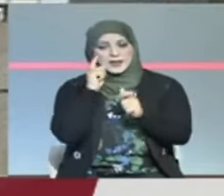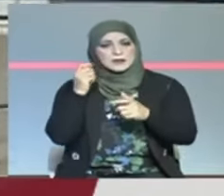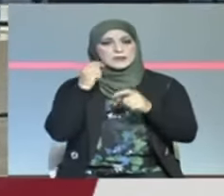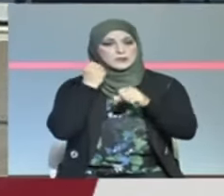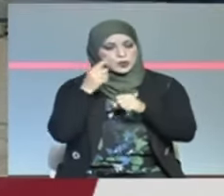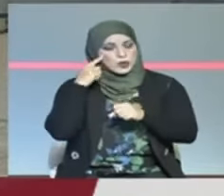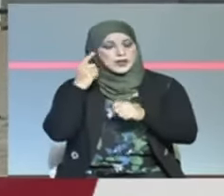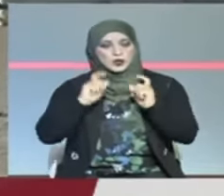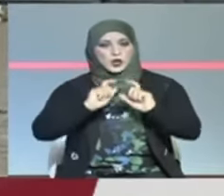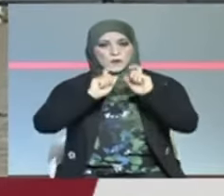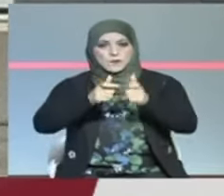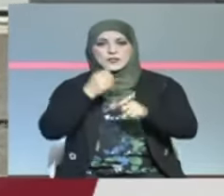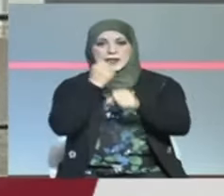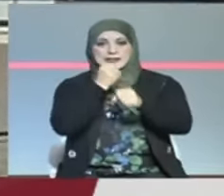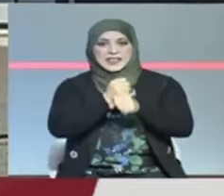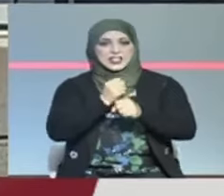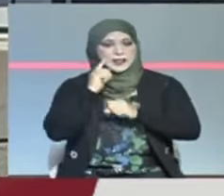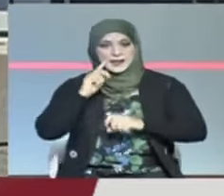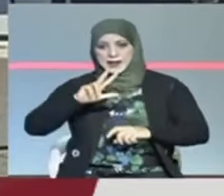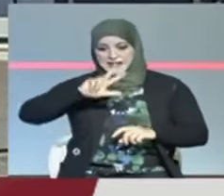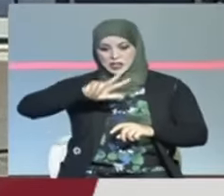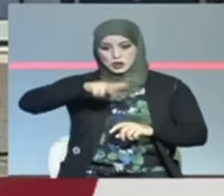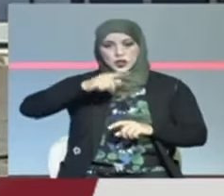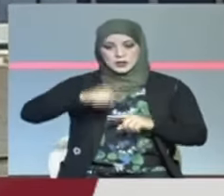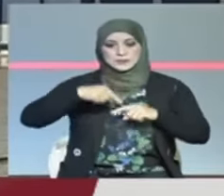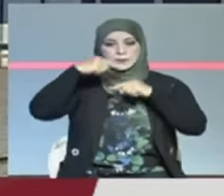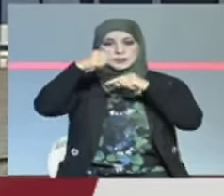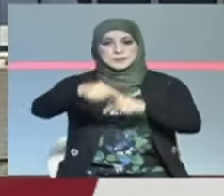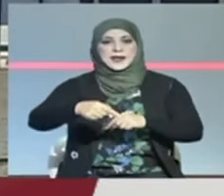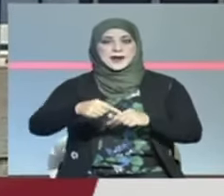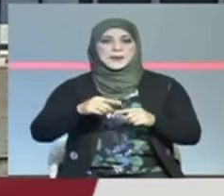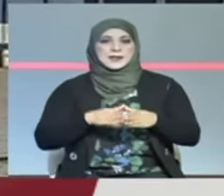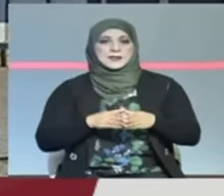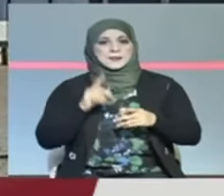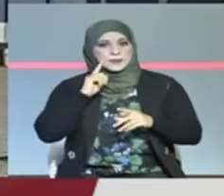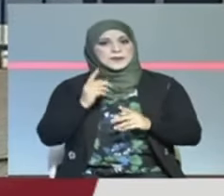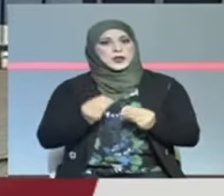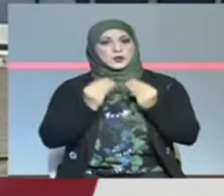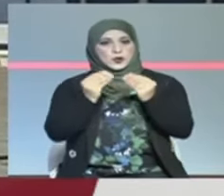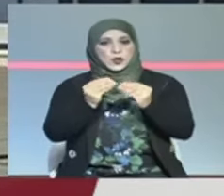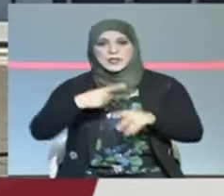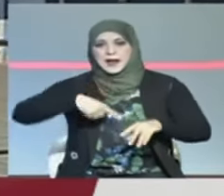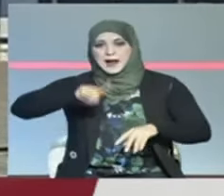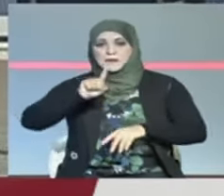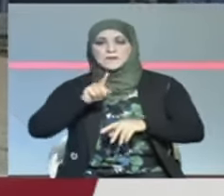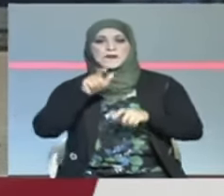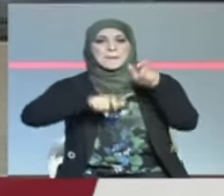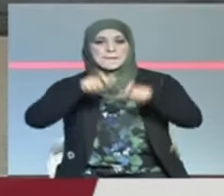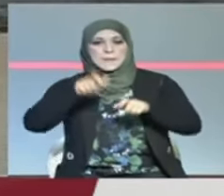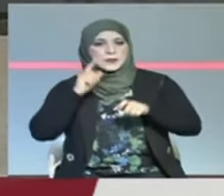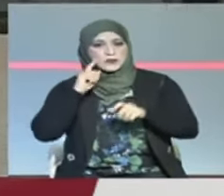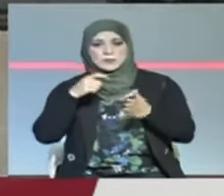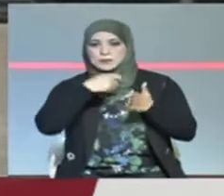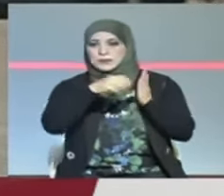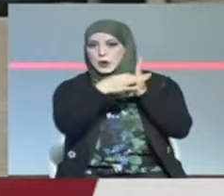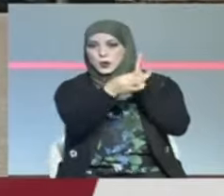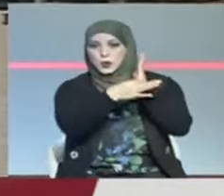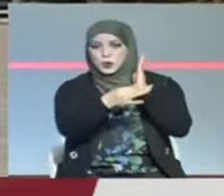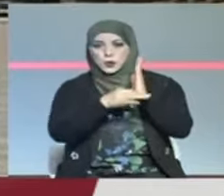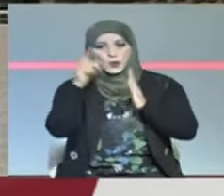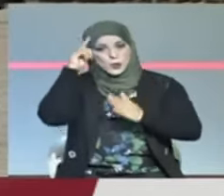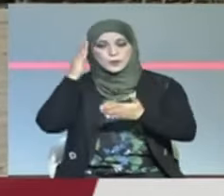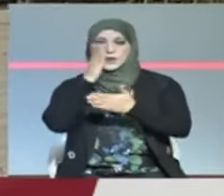خلق مواطن شغل خلال الثلاثية الأولى من العام القادم تمتيع ألف منتفع من الجهة بقروض لأحداث